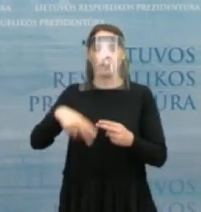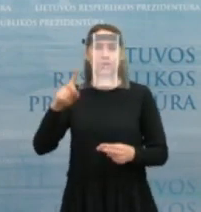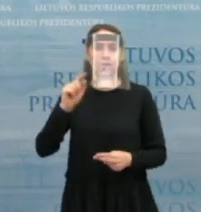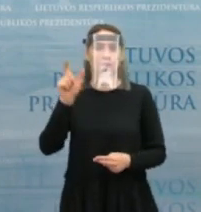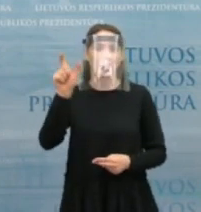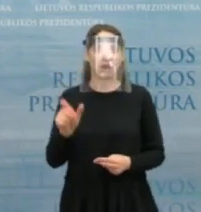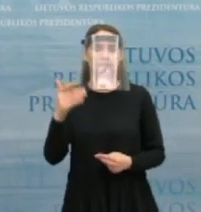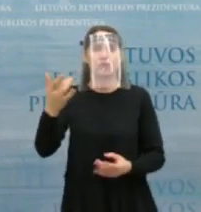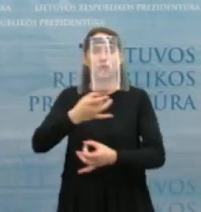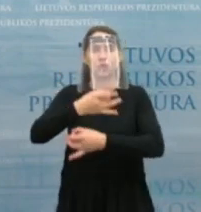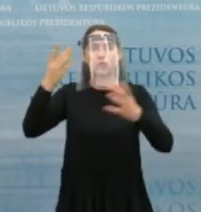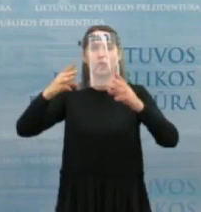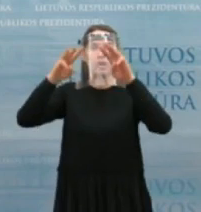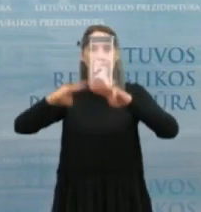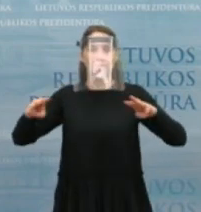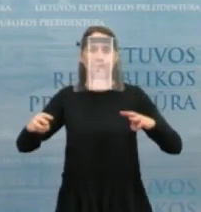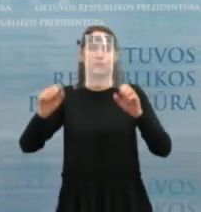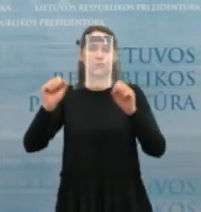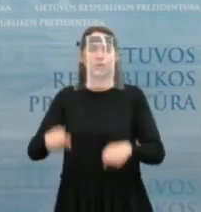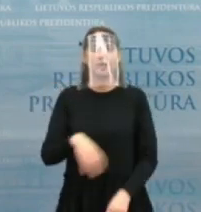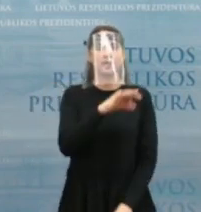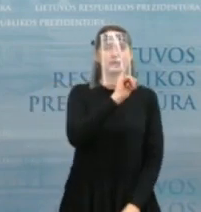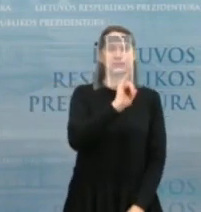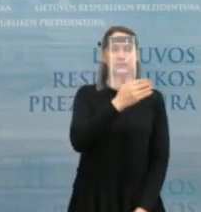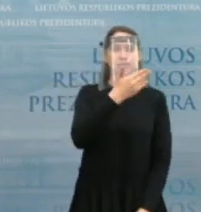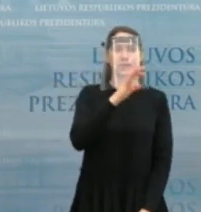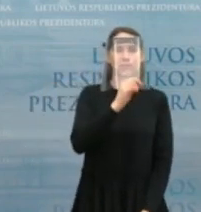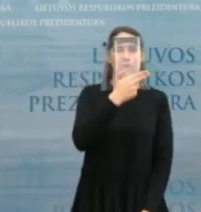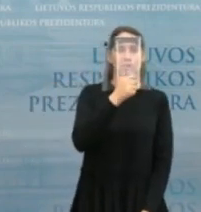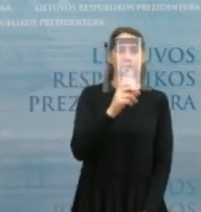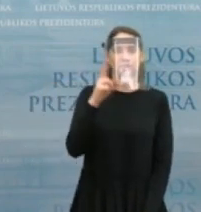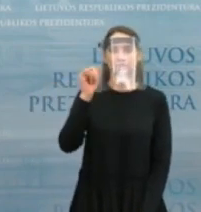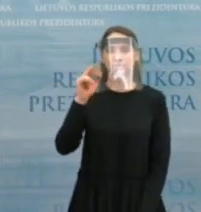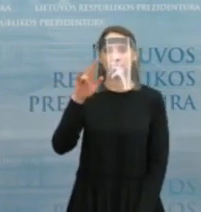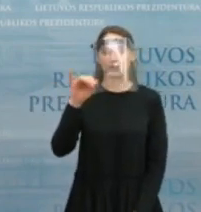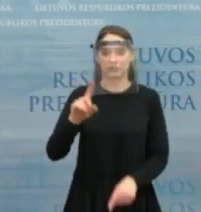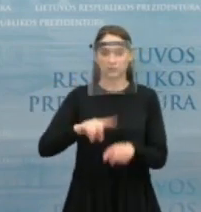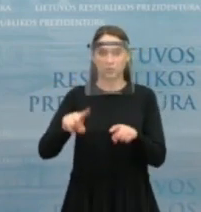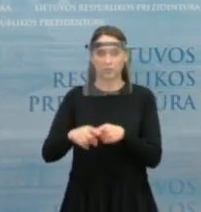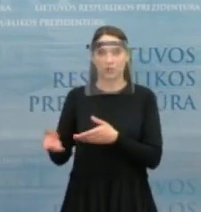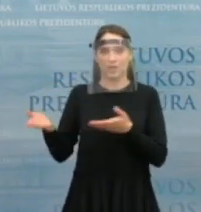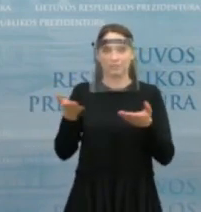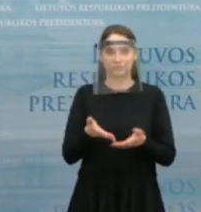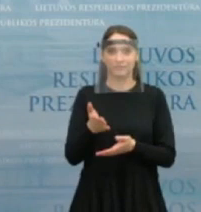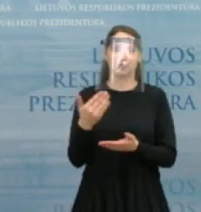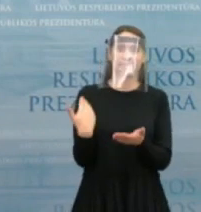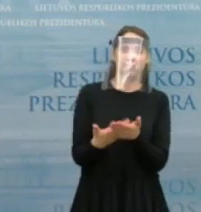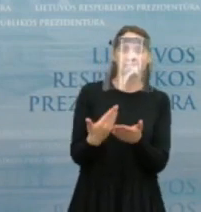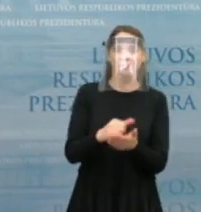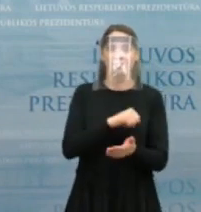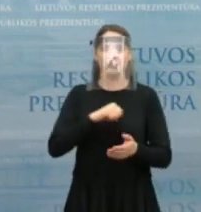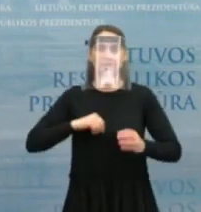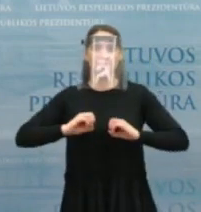kandidatų į kultūros ministro postą, Simonu Kairiu, kurį taip pat netrukus pakviesiu pakomentuoti